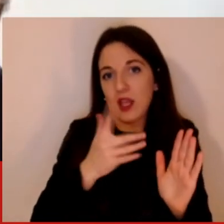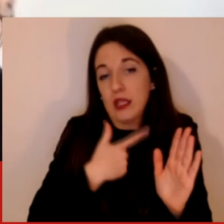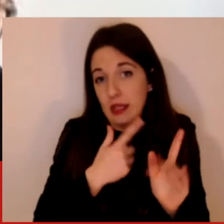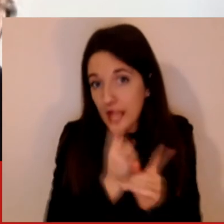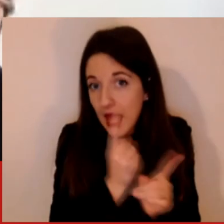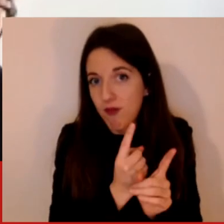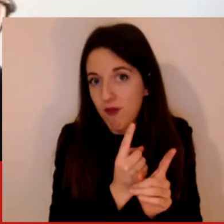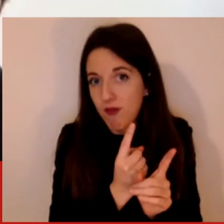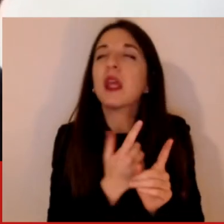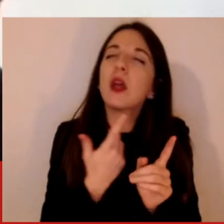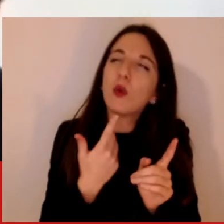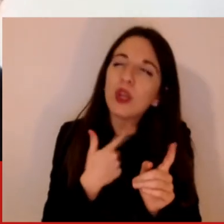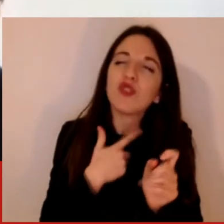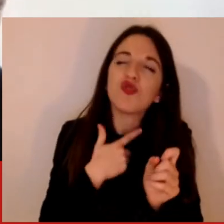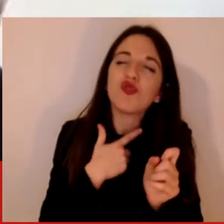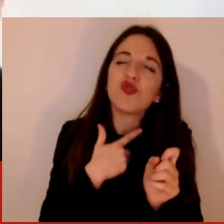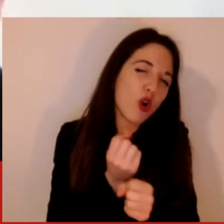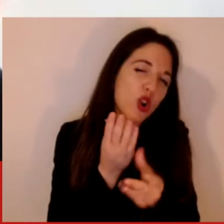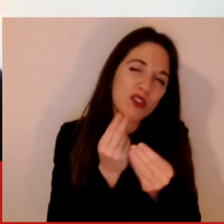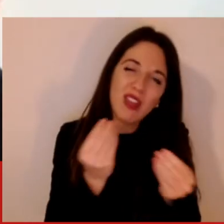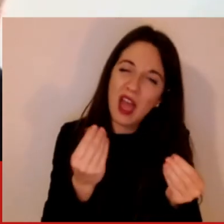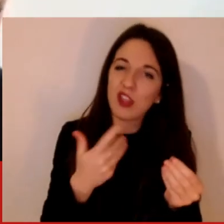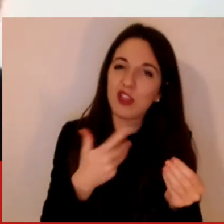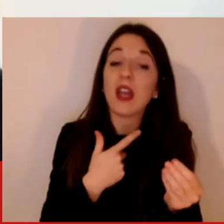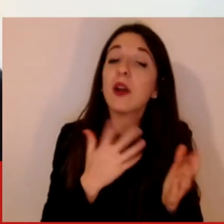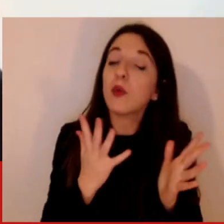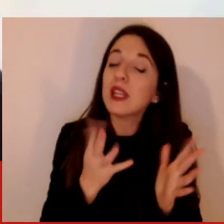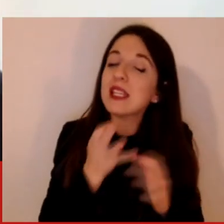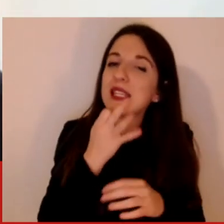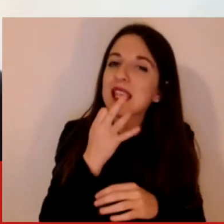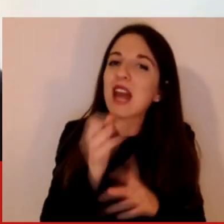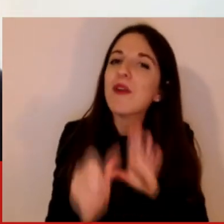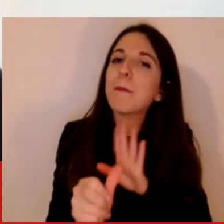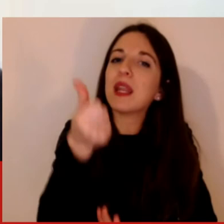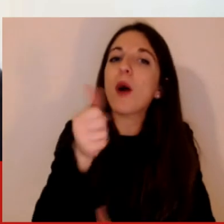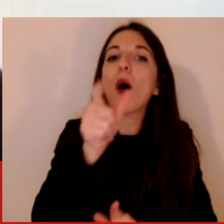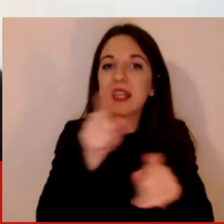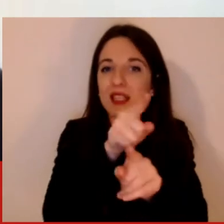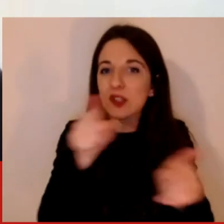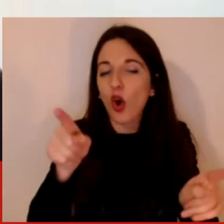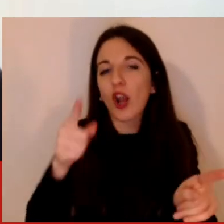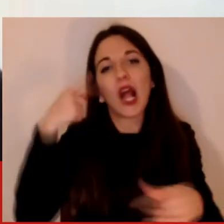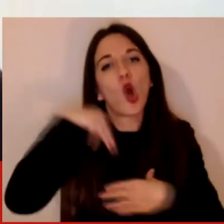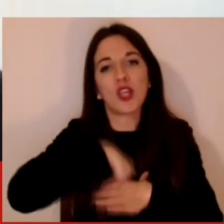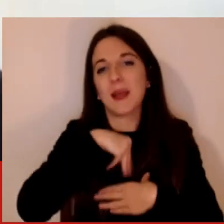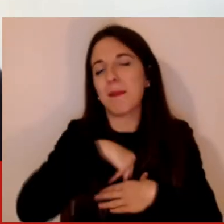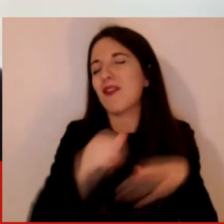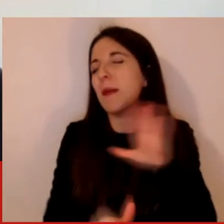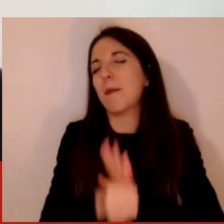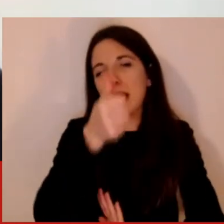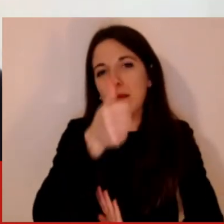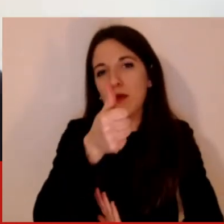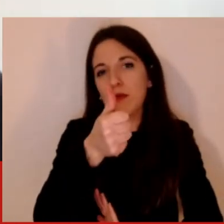da fare ed è qui che bisogna che ci sia la consapevolezza del finale degli utenti e dei cittadini, senza questa diventa un problema